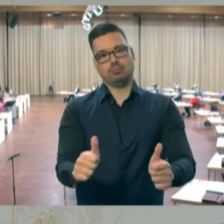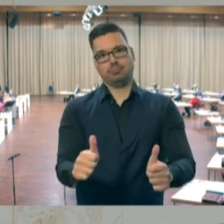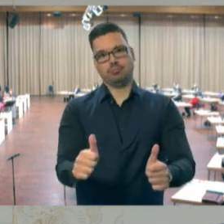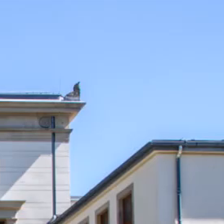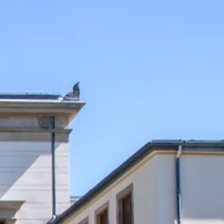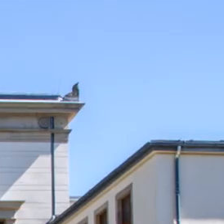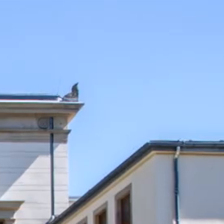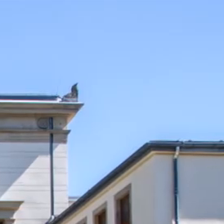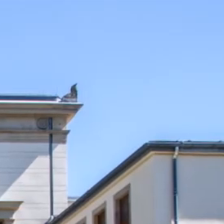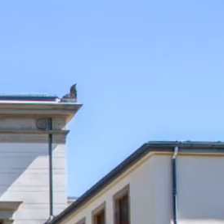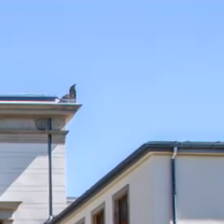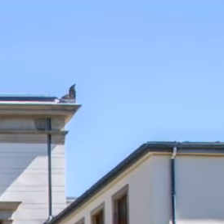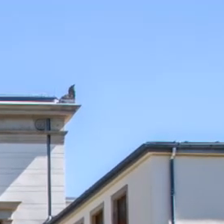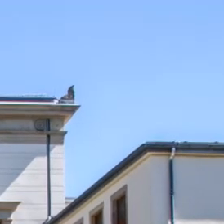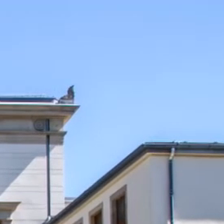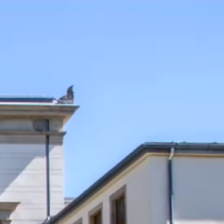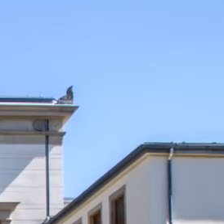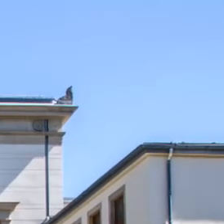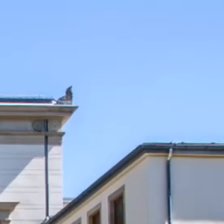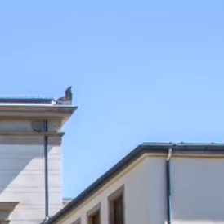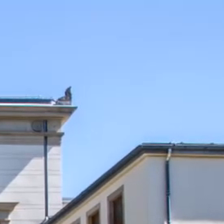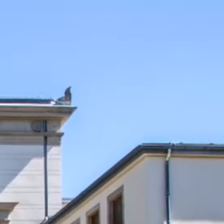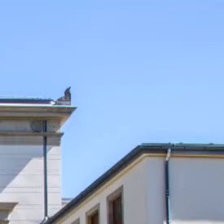Tut das. Vielen Dank. Dank.